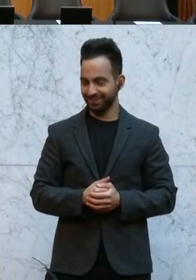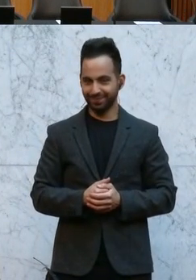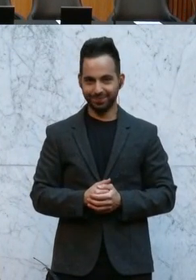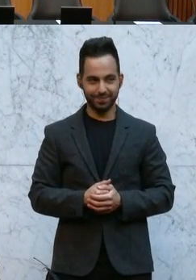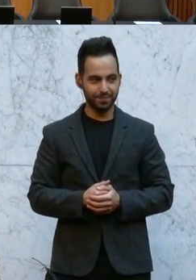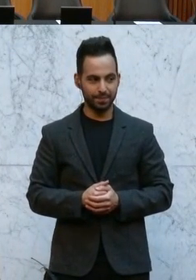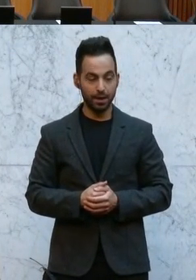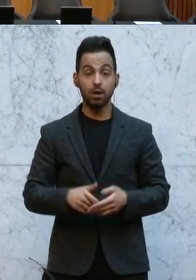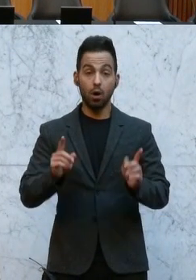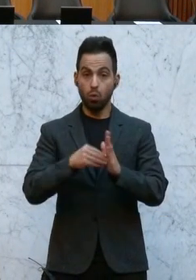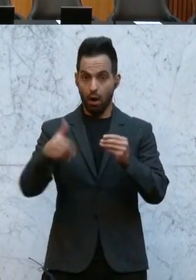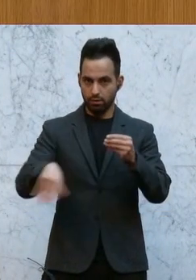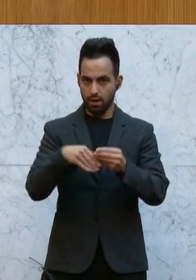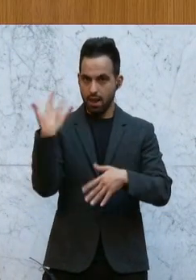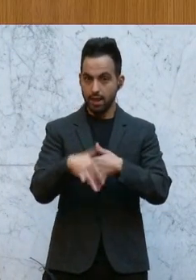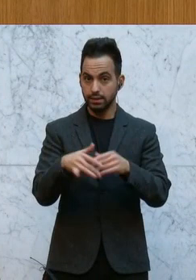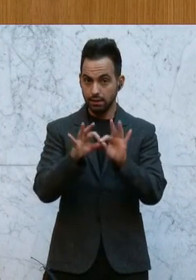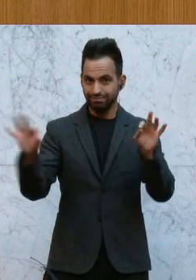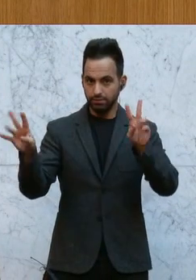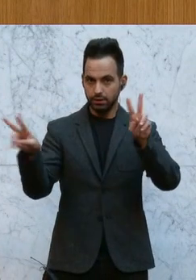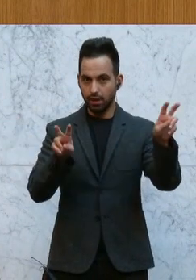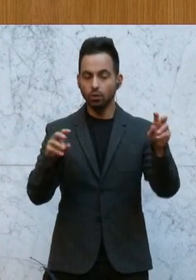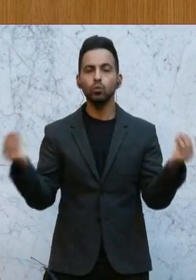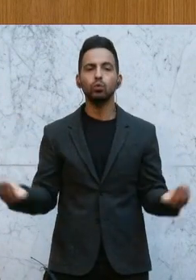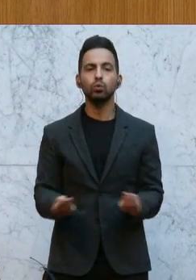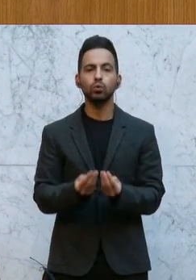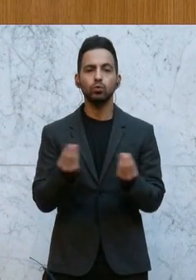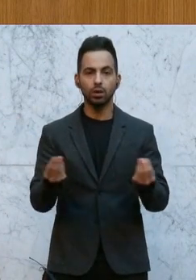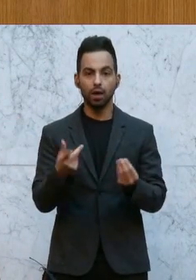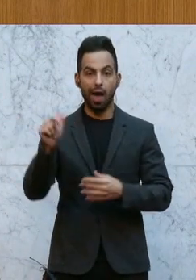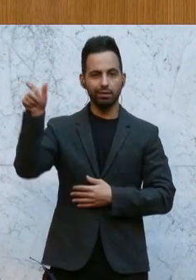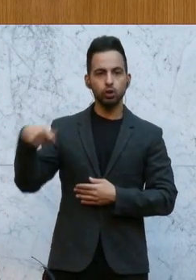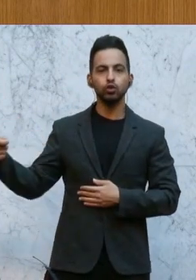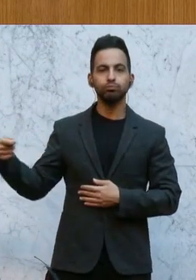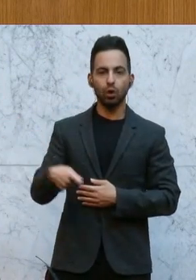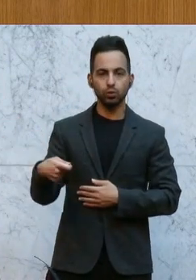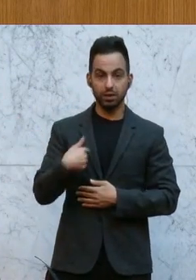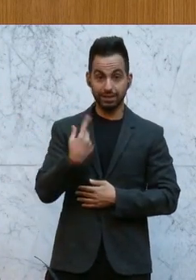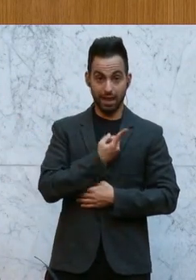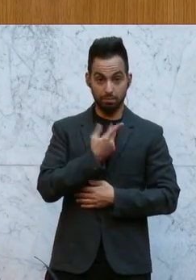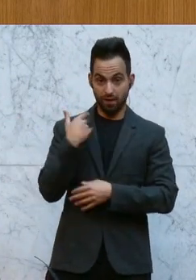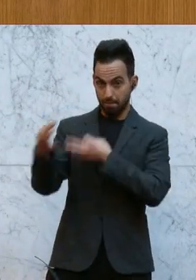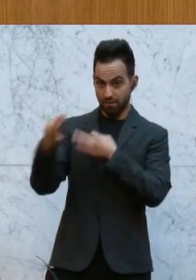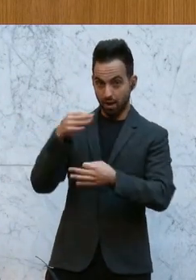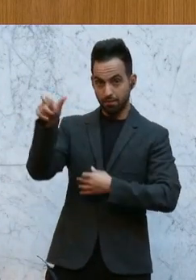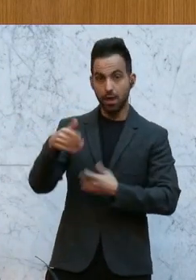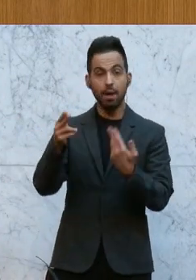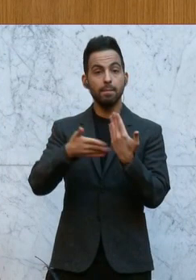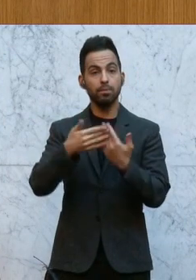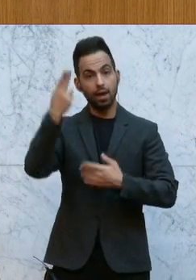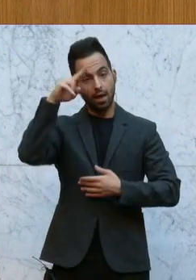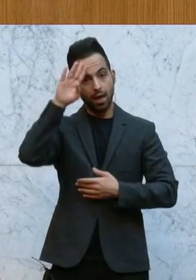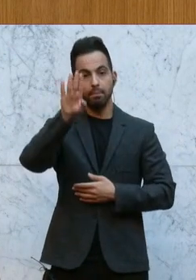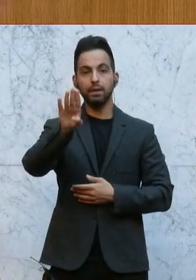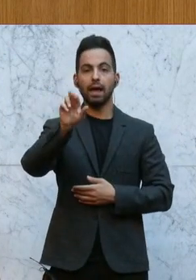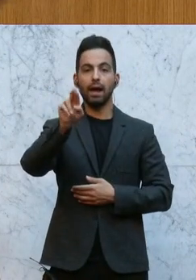Und dazu nur ein letztes Zitat, weil einen dieser Sponsoren durfte ich persönlich befragen, zum Beispiel den Herrn Bernd, der